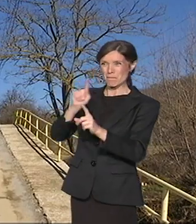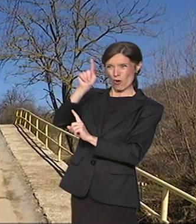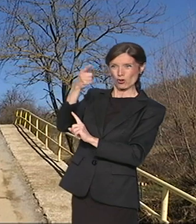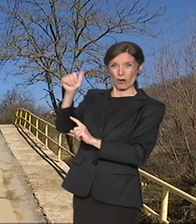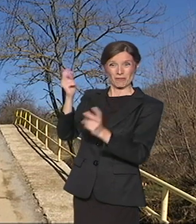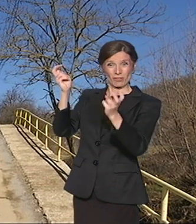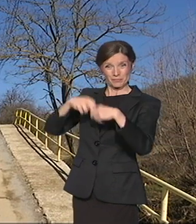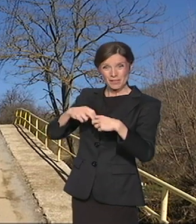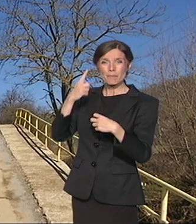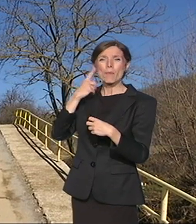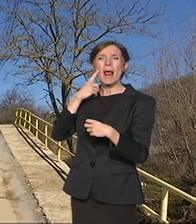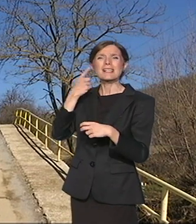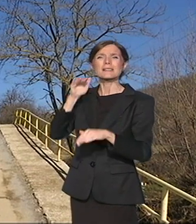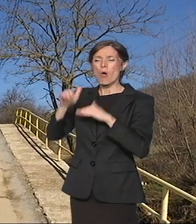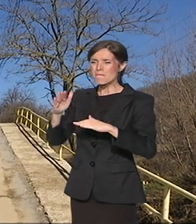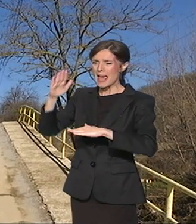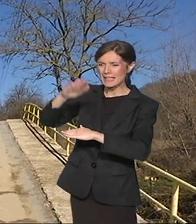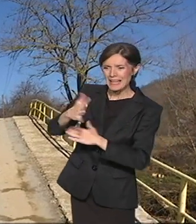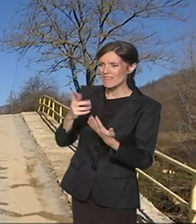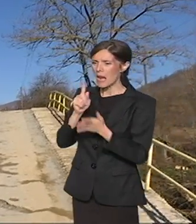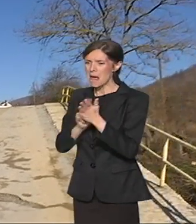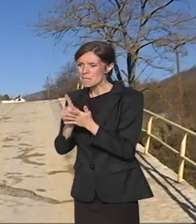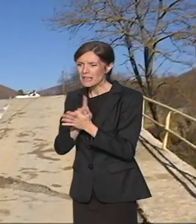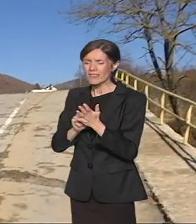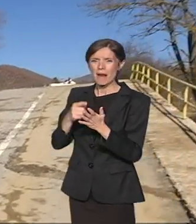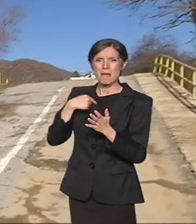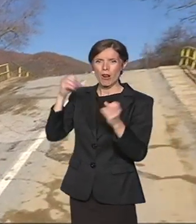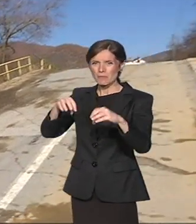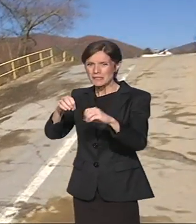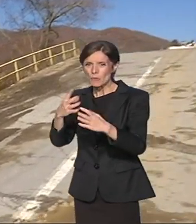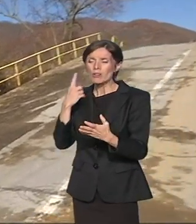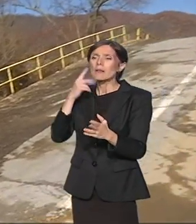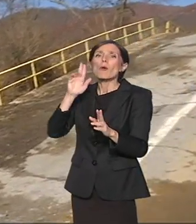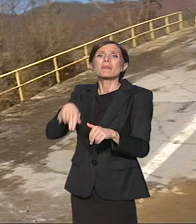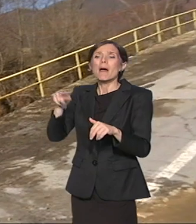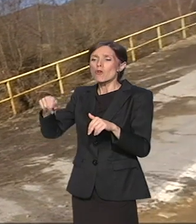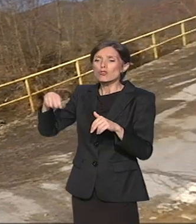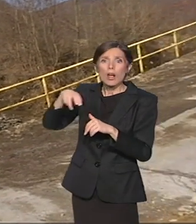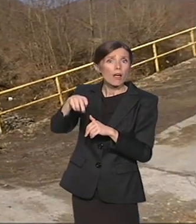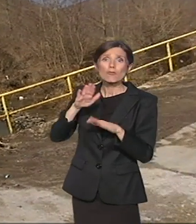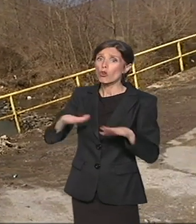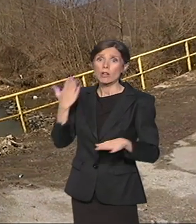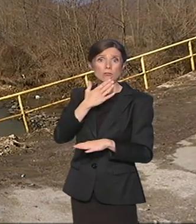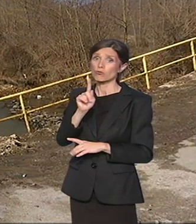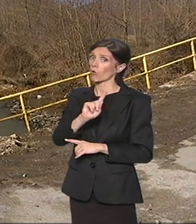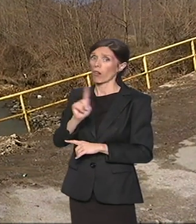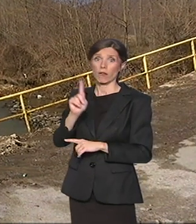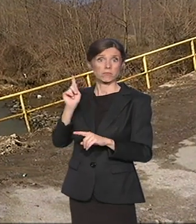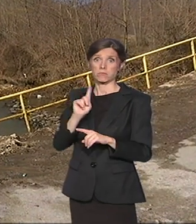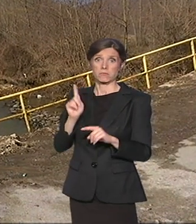Merdivina smo prvo krenuli, pa su nešto privremeno sipali doma, to mnogo rizikno bilo se provazi. Tu djeca nisu smjeli u školi da ide.